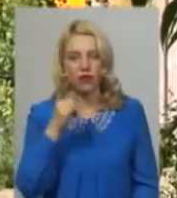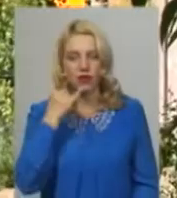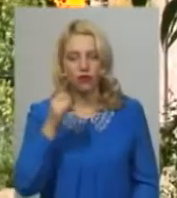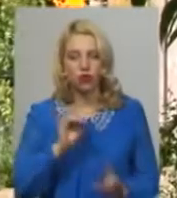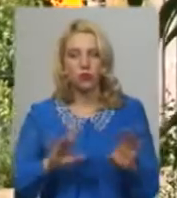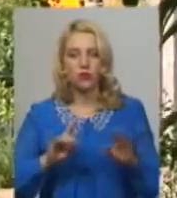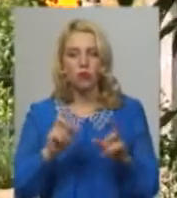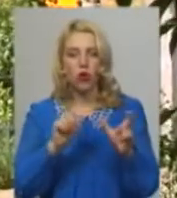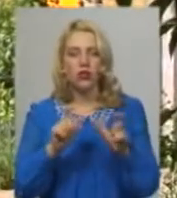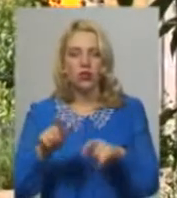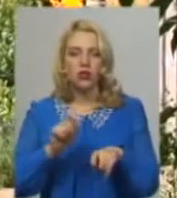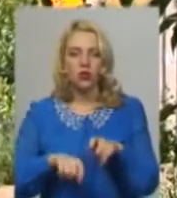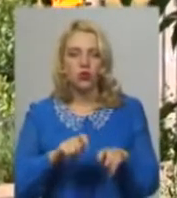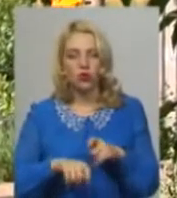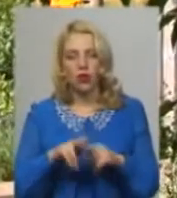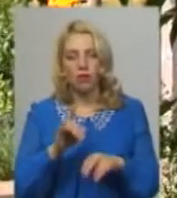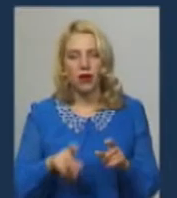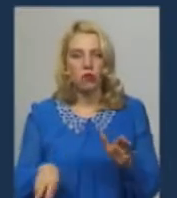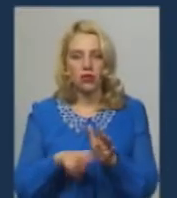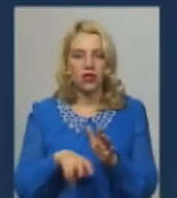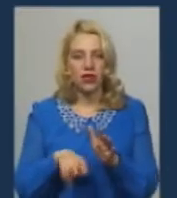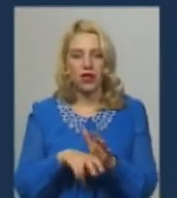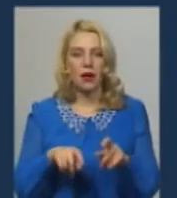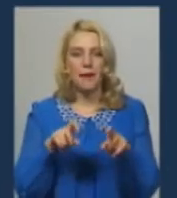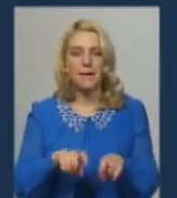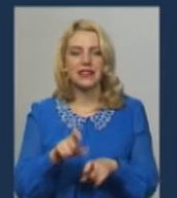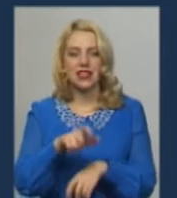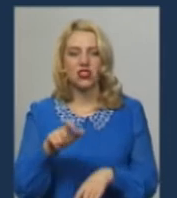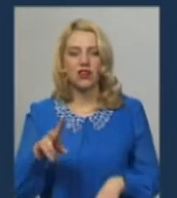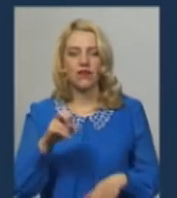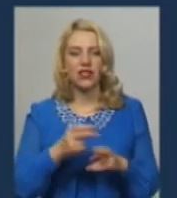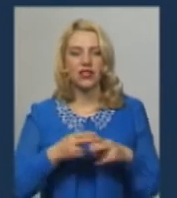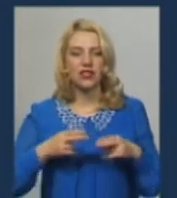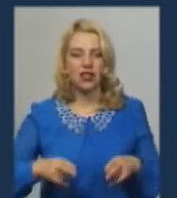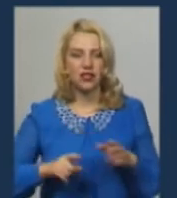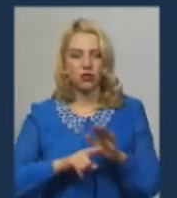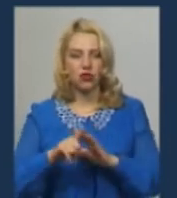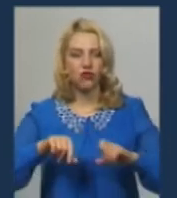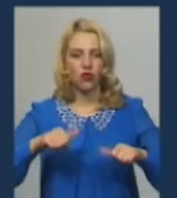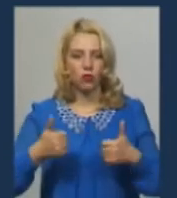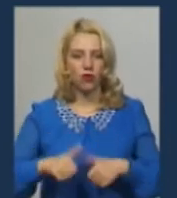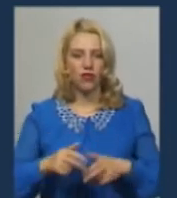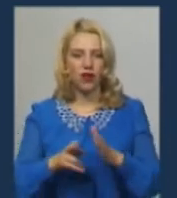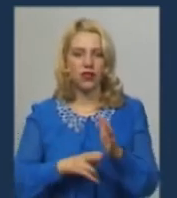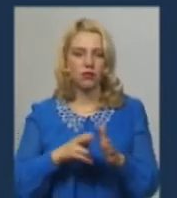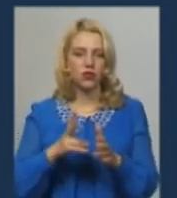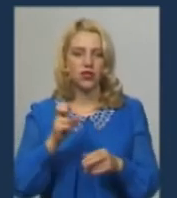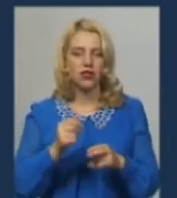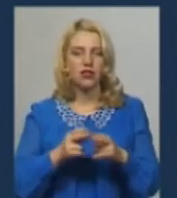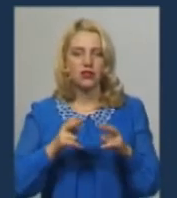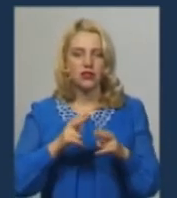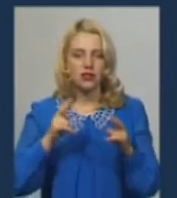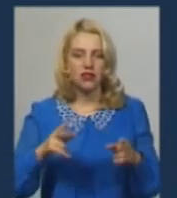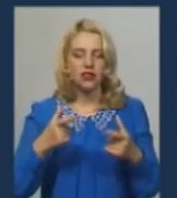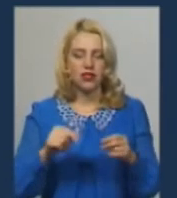розповів про карантинний контроль при посадках пасажирів. На станціях по часу формування поїзду, на станціях, де зупиняється